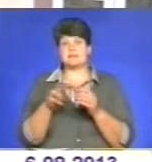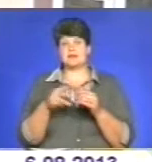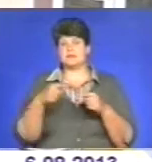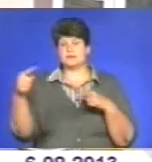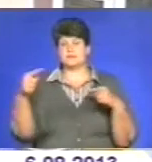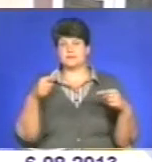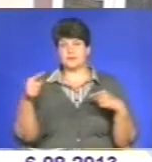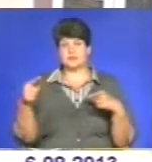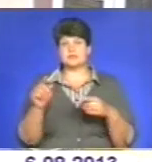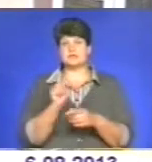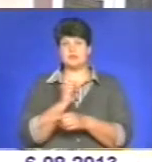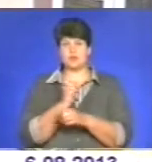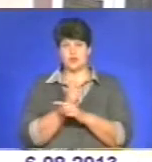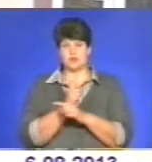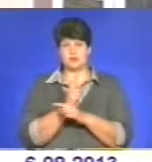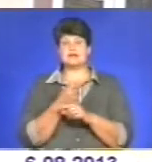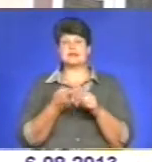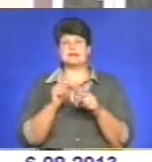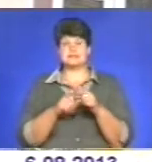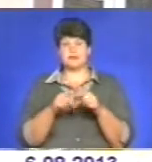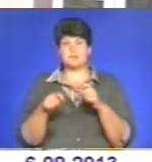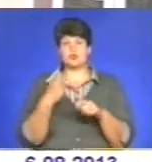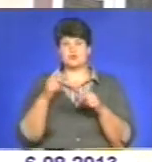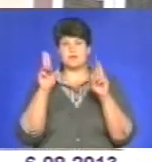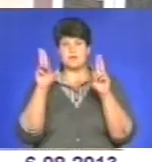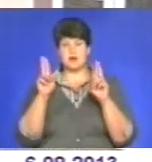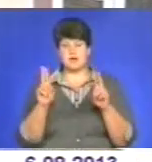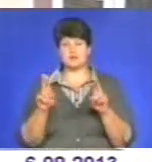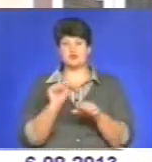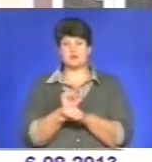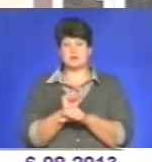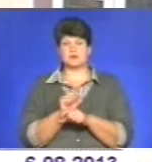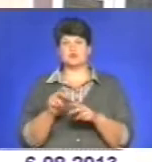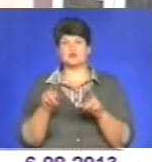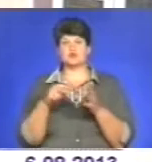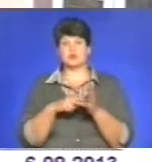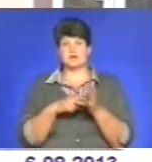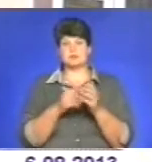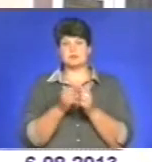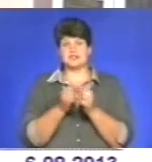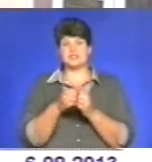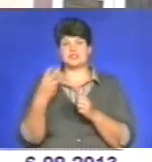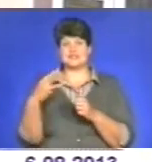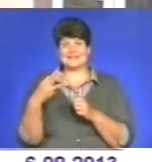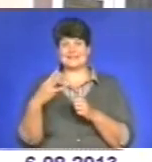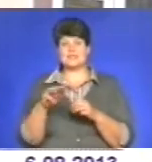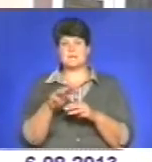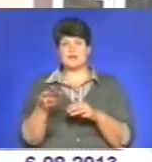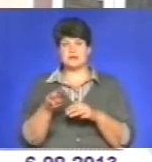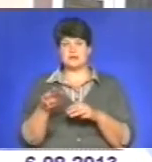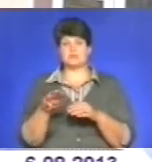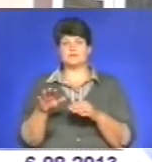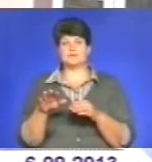заборонена. Це порушення правил зупинки стоянки, якщо водій зупинився ближче 30 метрів до посадового